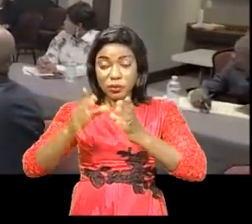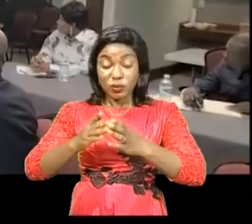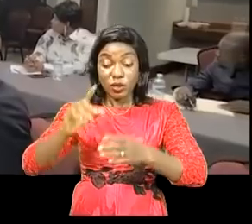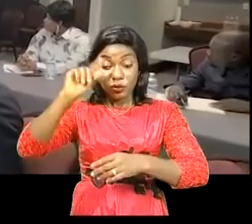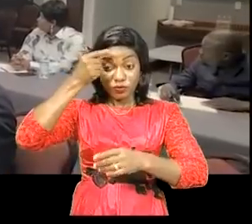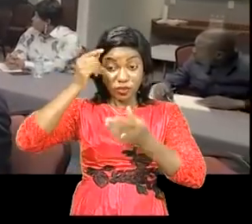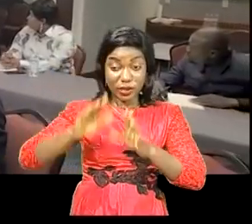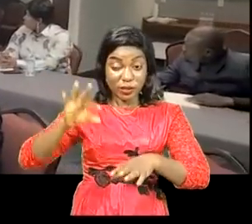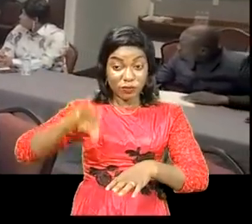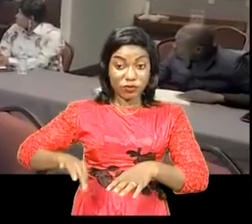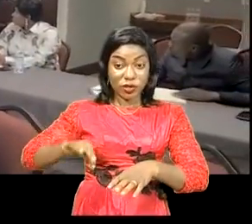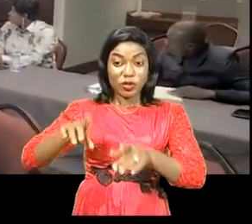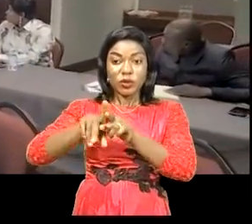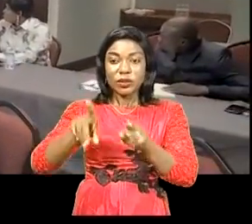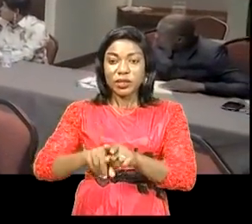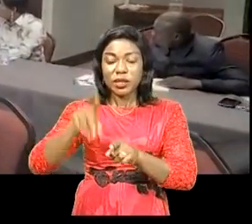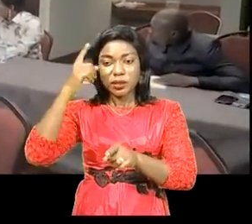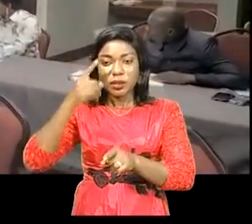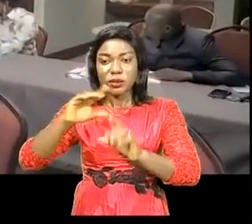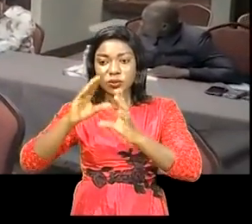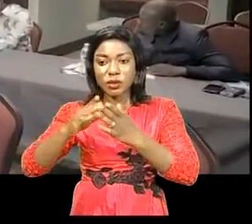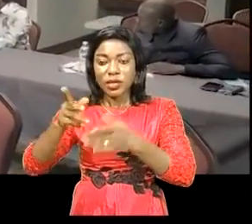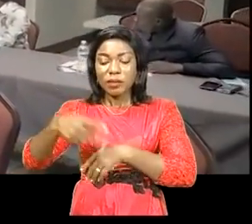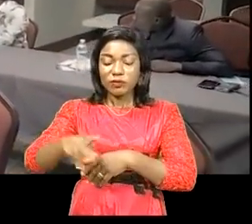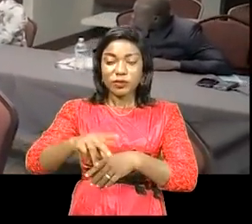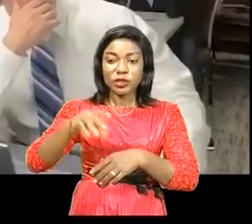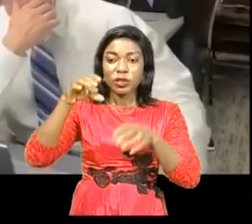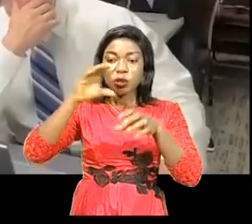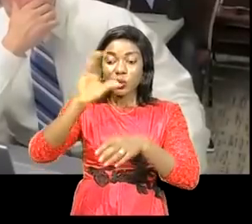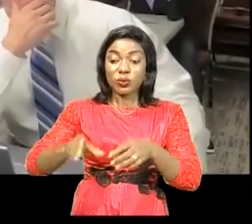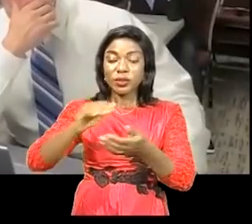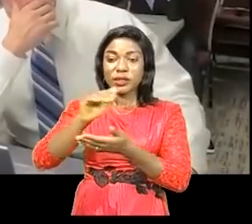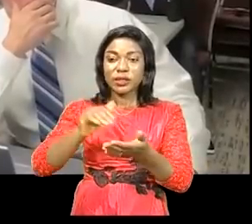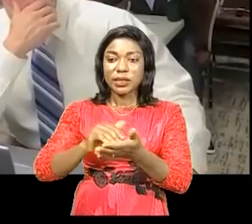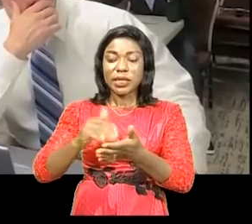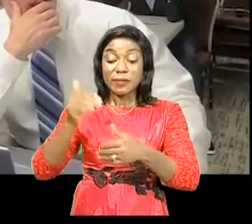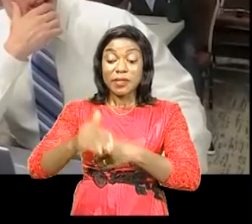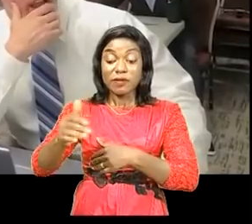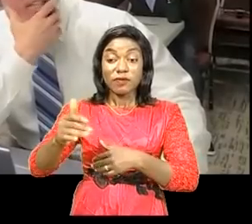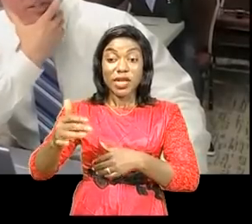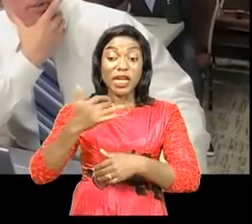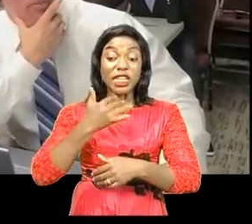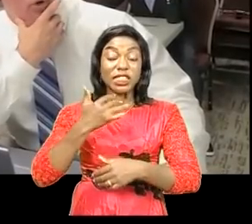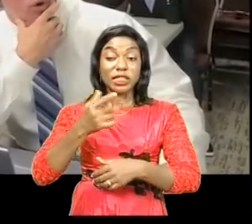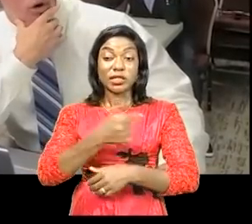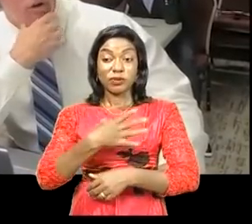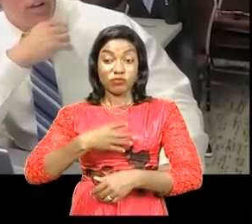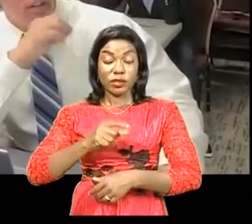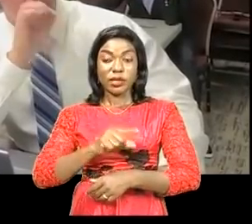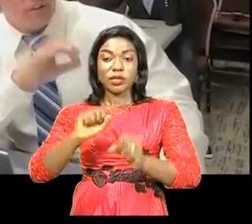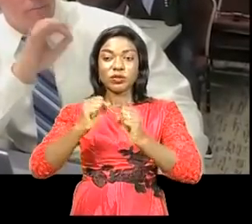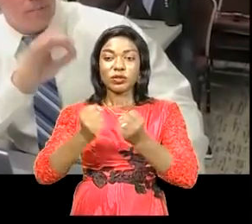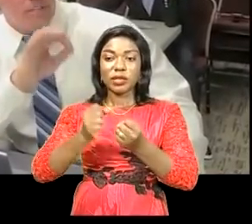a profité de vanter les potentialités qui rigorgent la province du Congo central auprès du milliardaire Nicolas James patron de la société